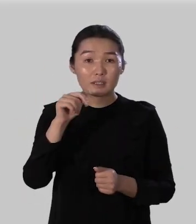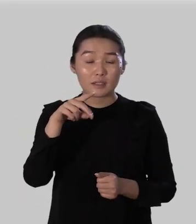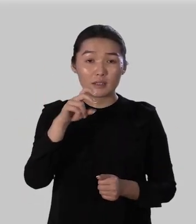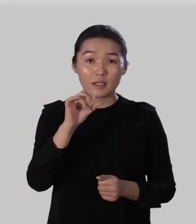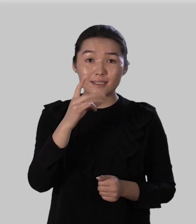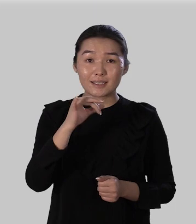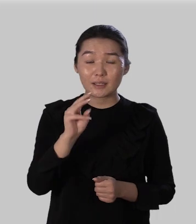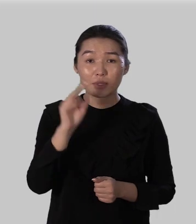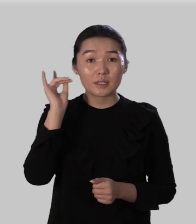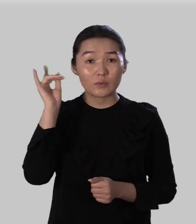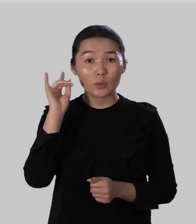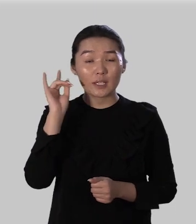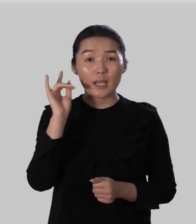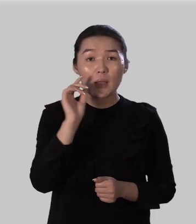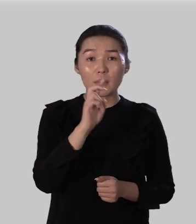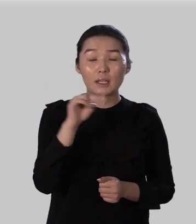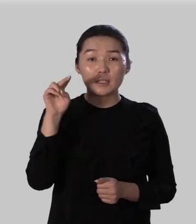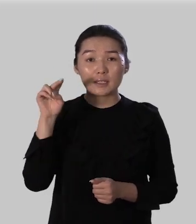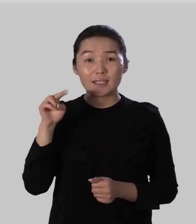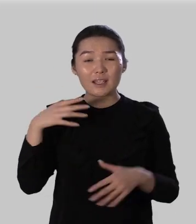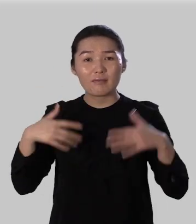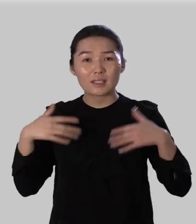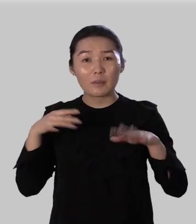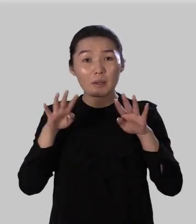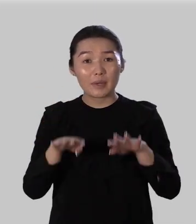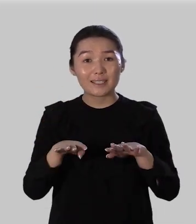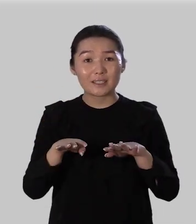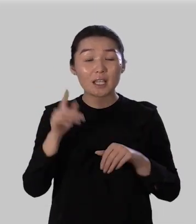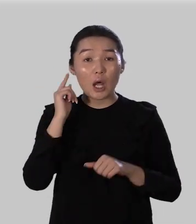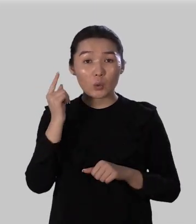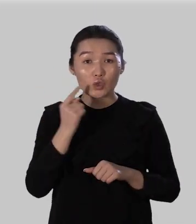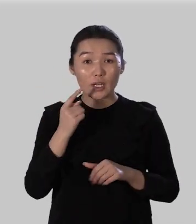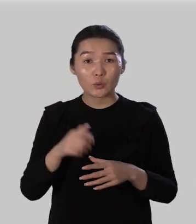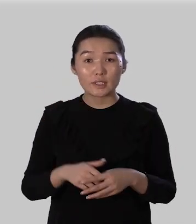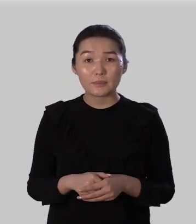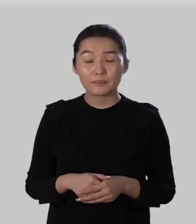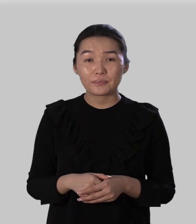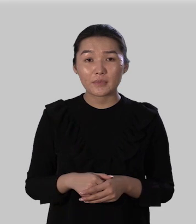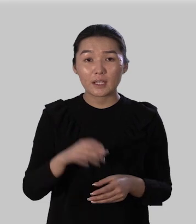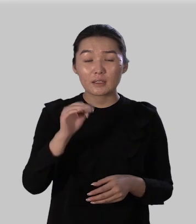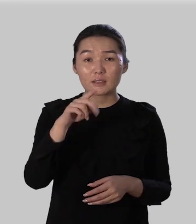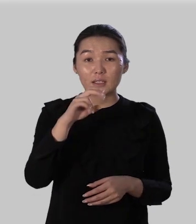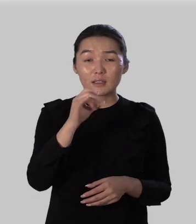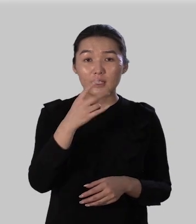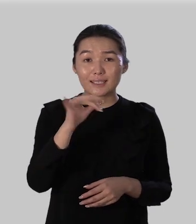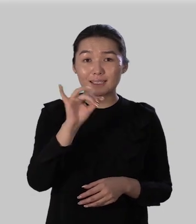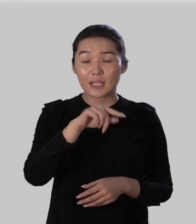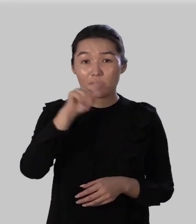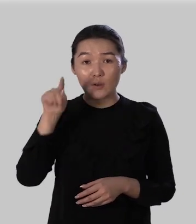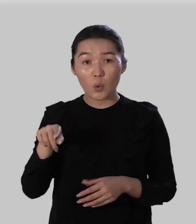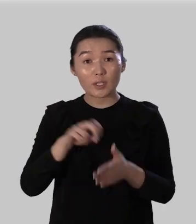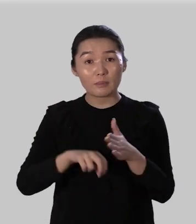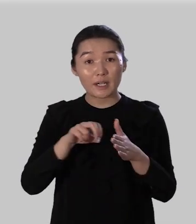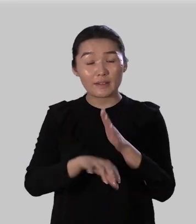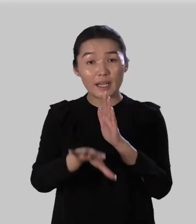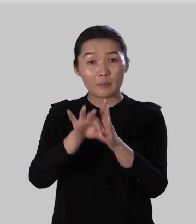звуки б-д оказываются в слабой позиции и оглушаются согласные в корне